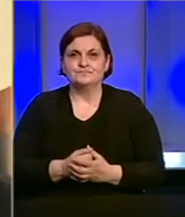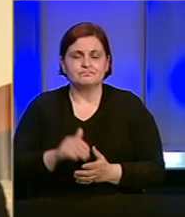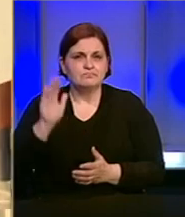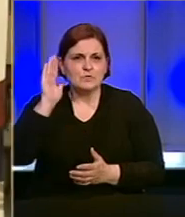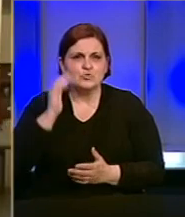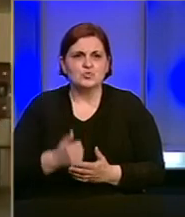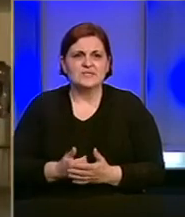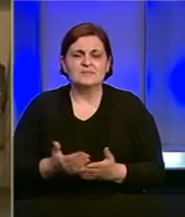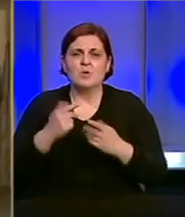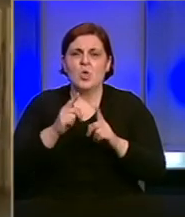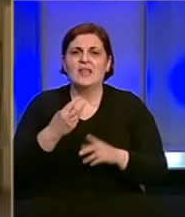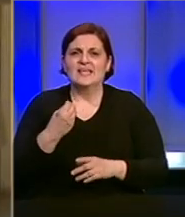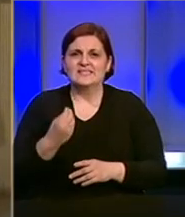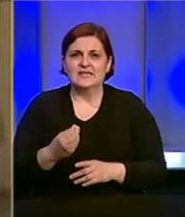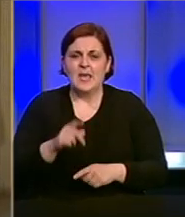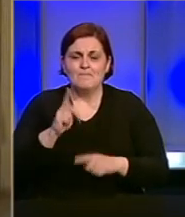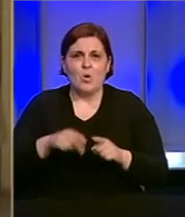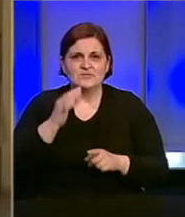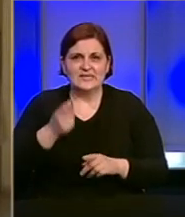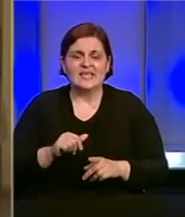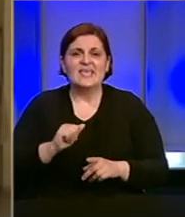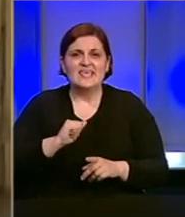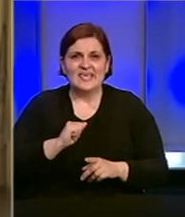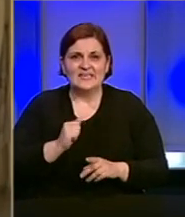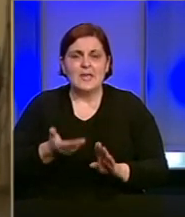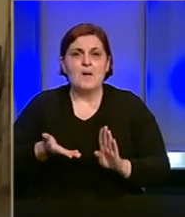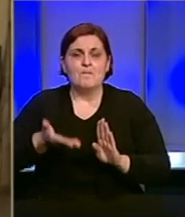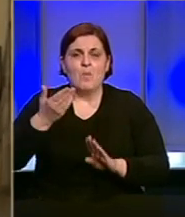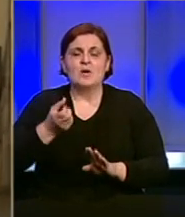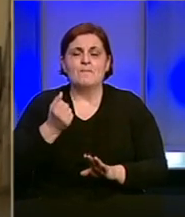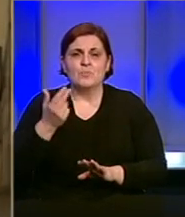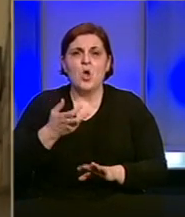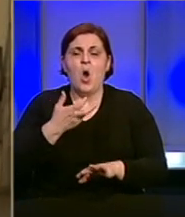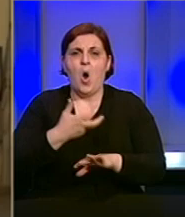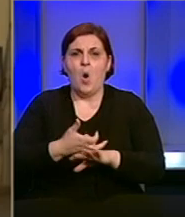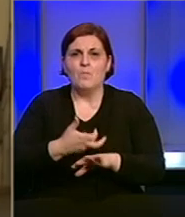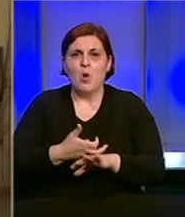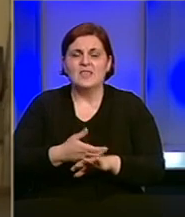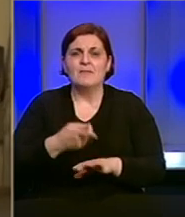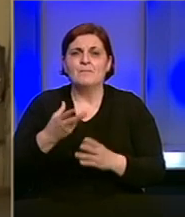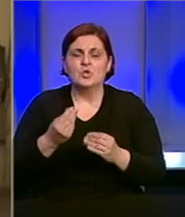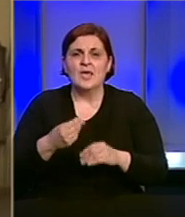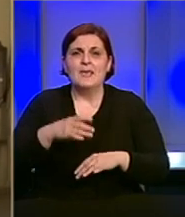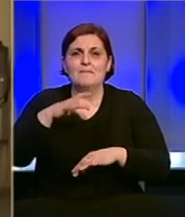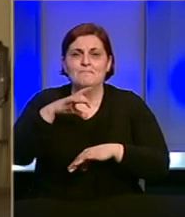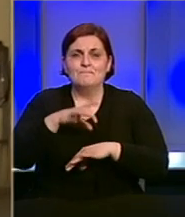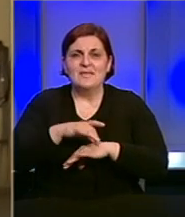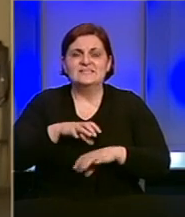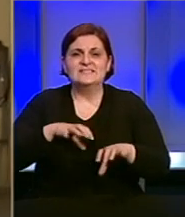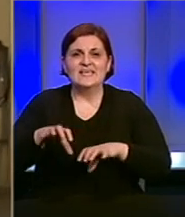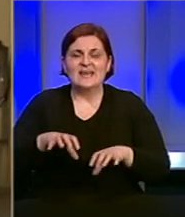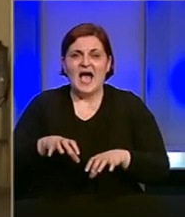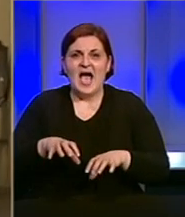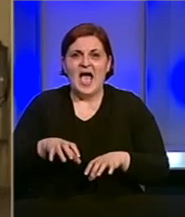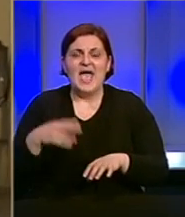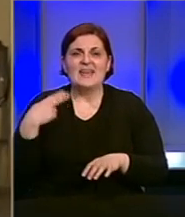čuli smo, iako u Republici Srpskoj posljednih dana imamo zaista porast broja oboljelih, među kojima mnogo medicinskih radnika.